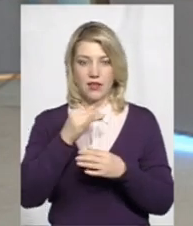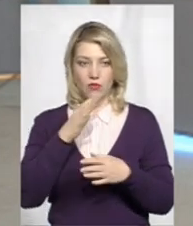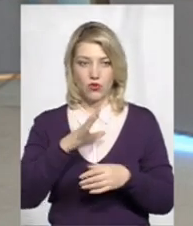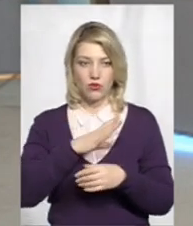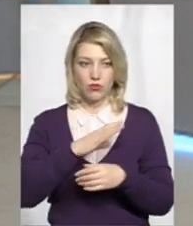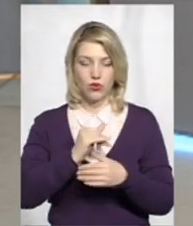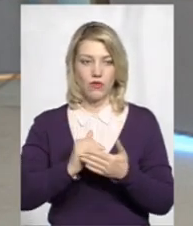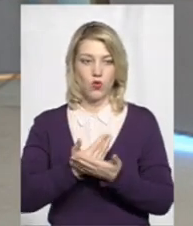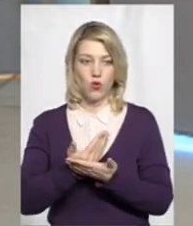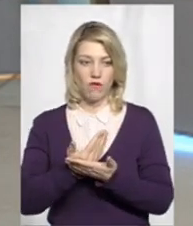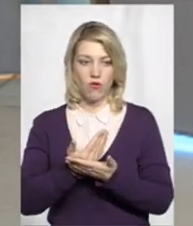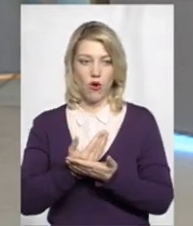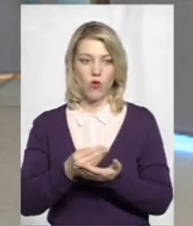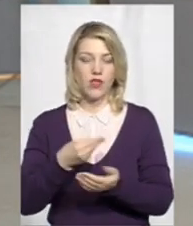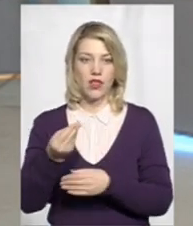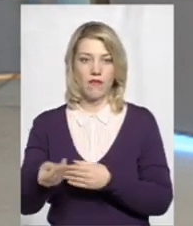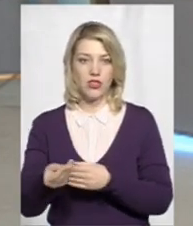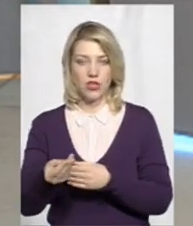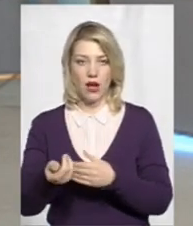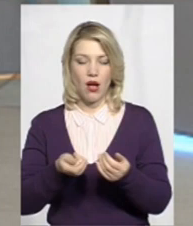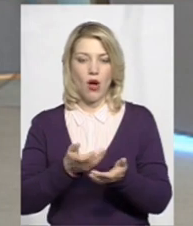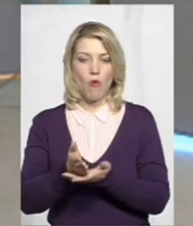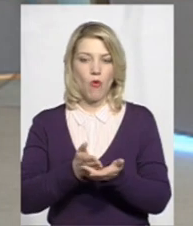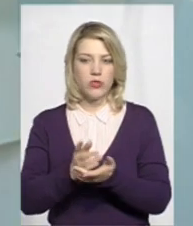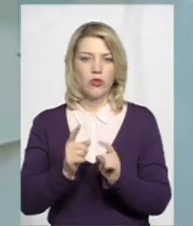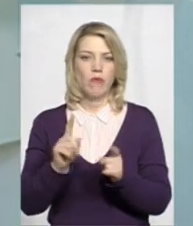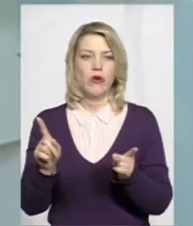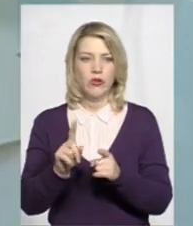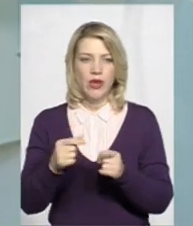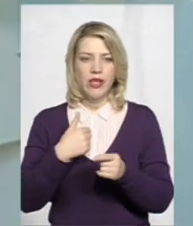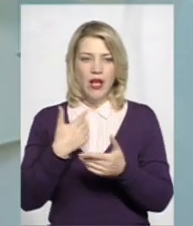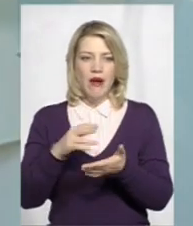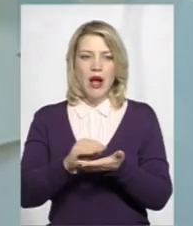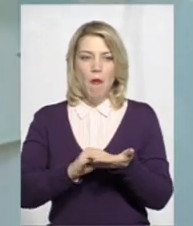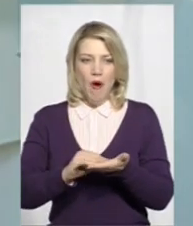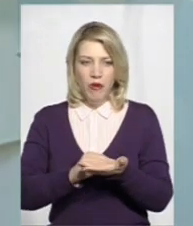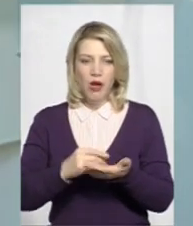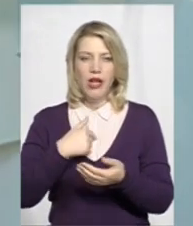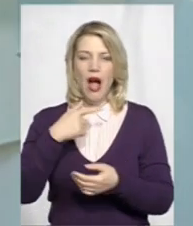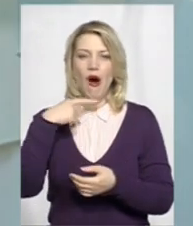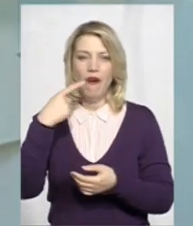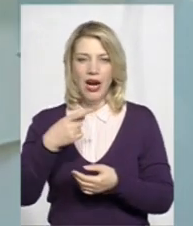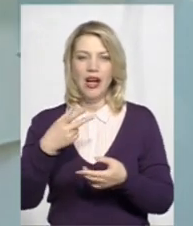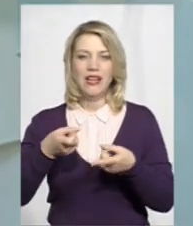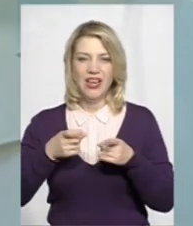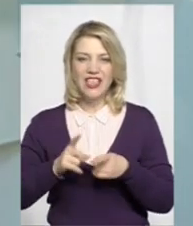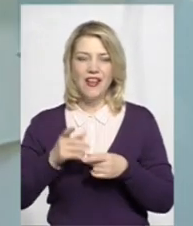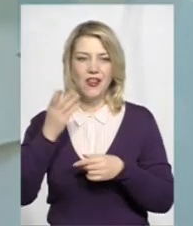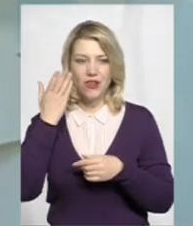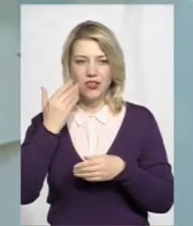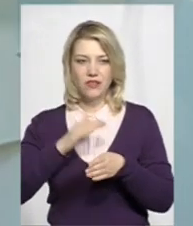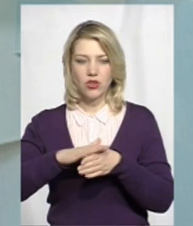нового надавача послуг. Тому що, це я вже повторююсь, я говорила, що, звичайно, коли